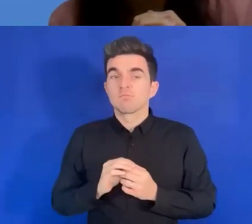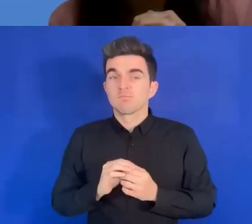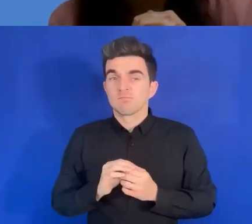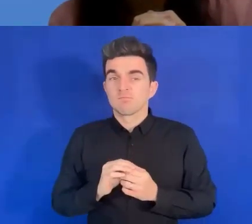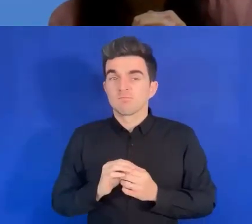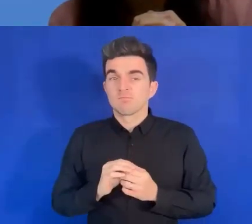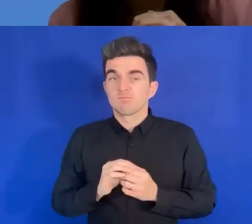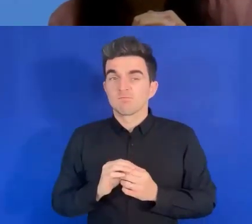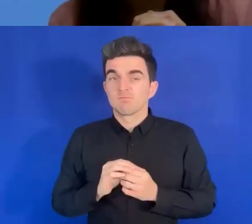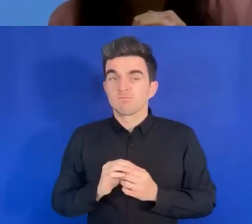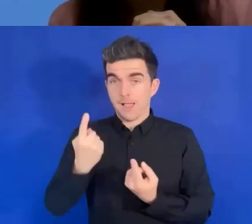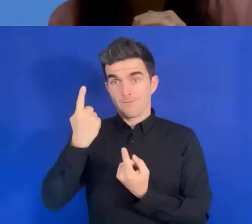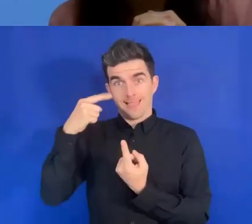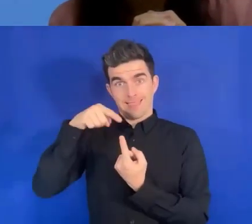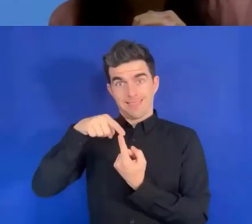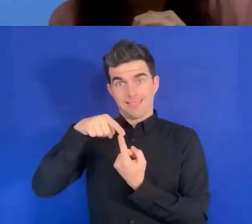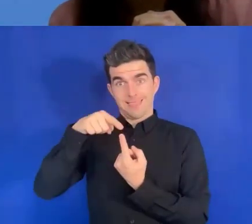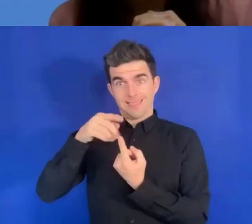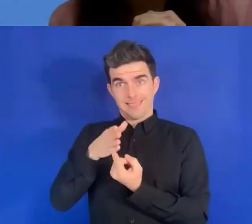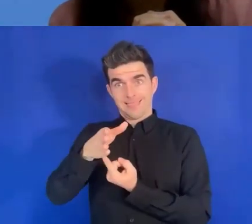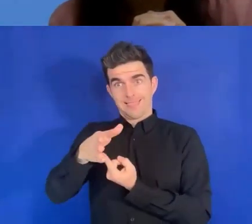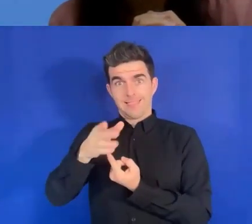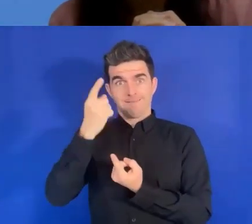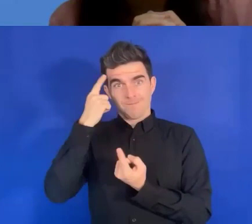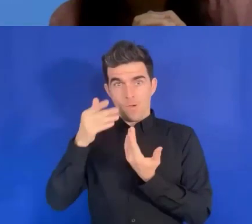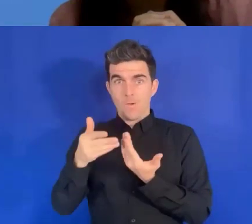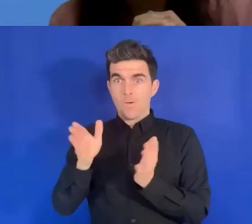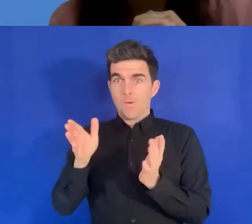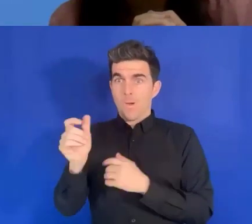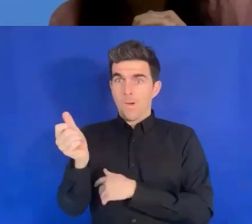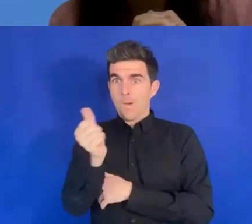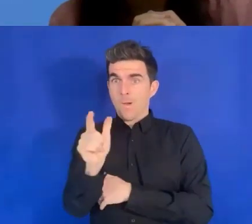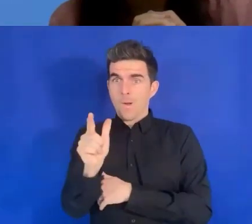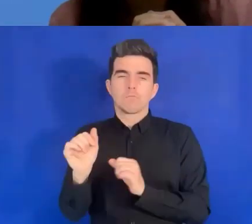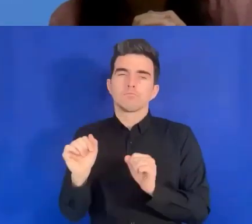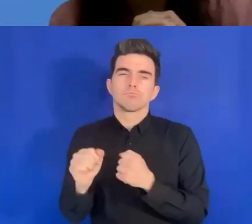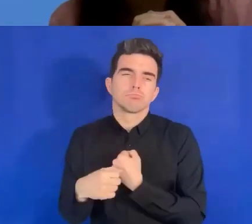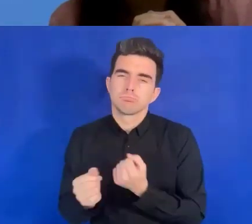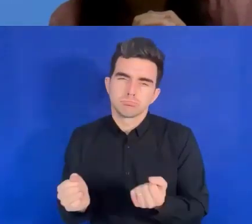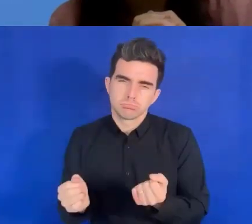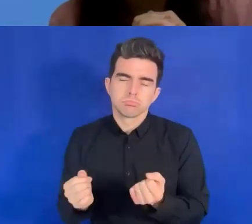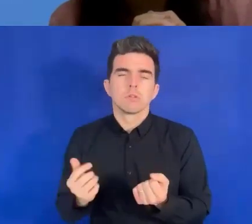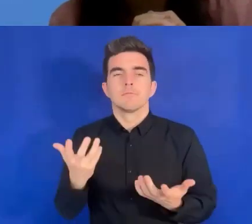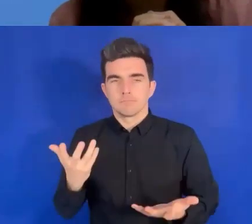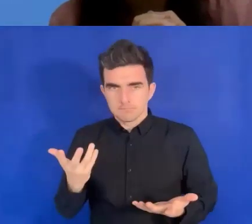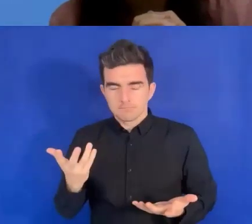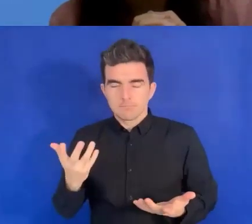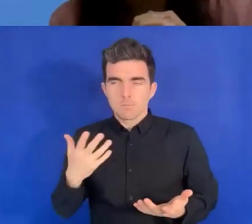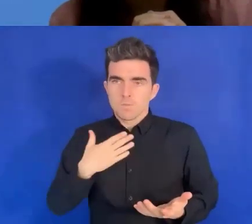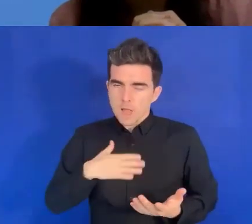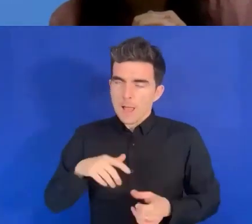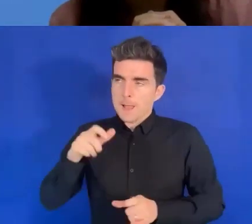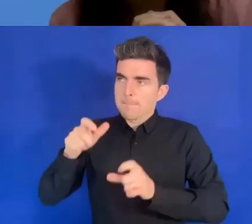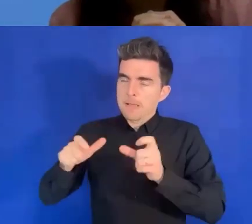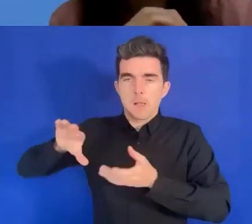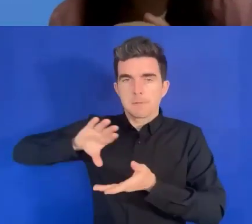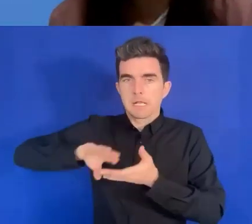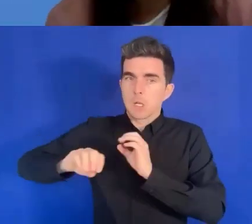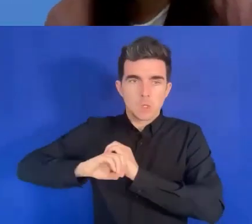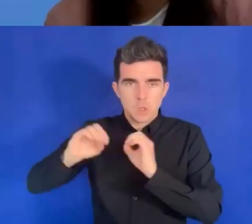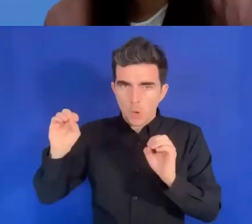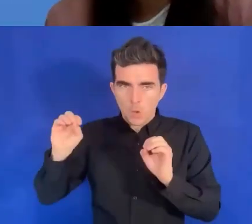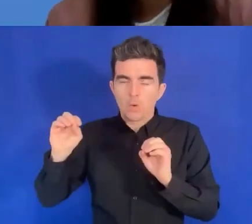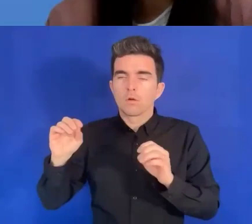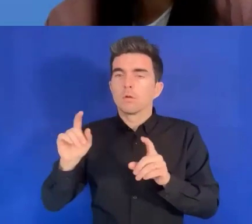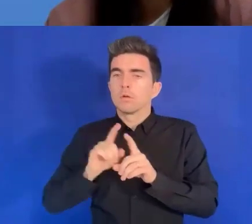Alors personne ne devrait, comme on l'a dit, être laissé pour compte. Il en est de même pour cette partie de la